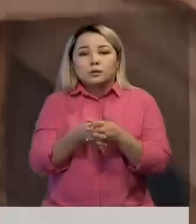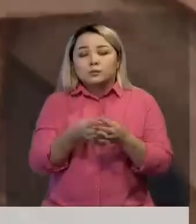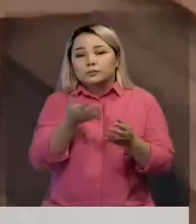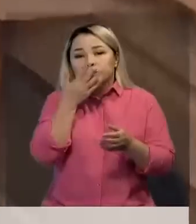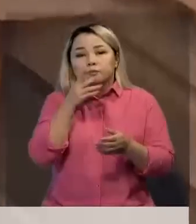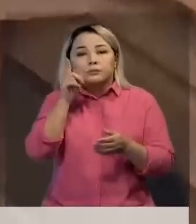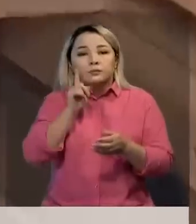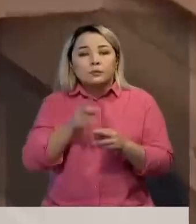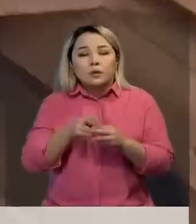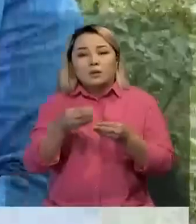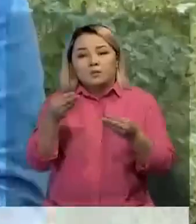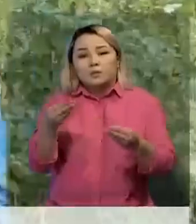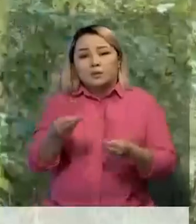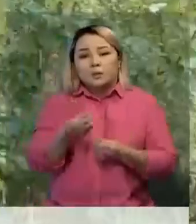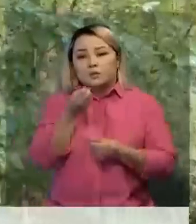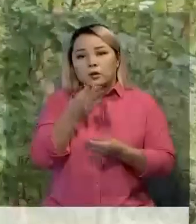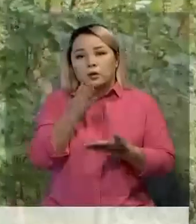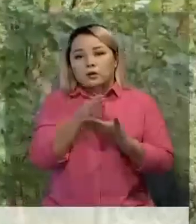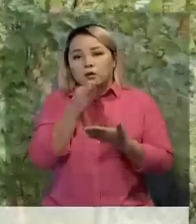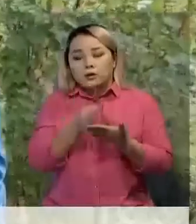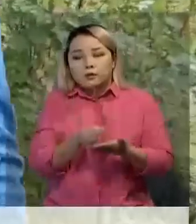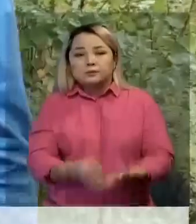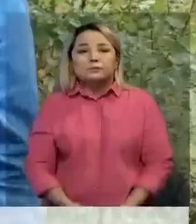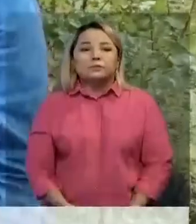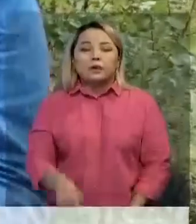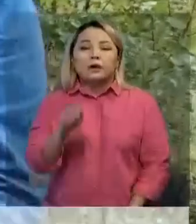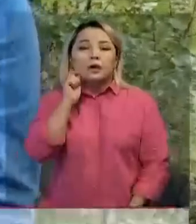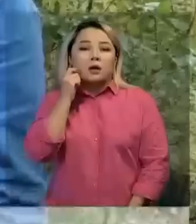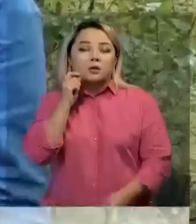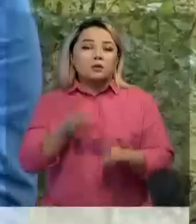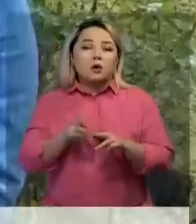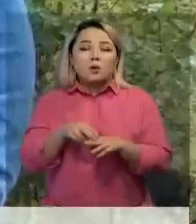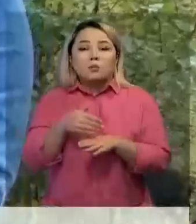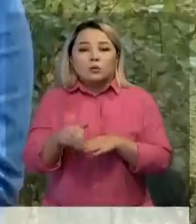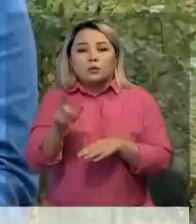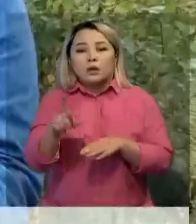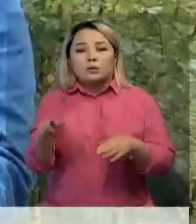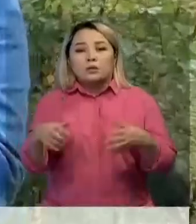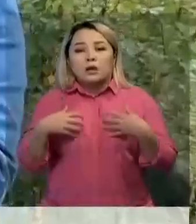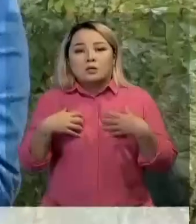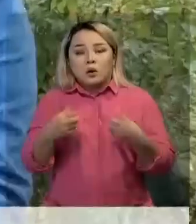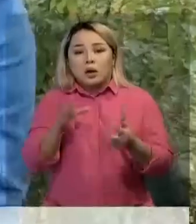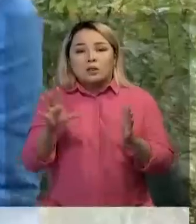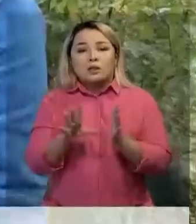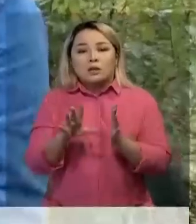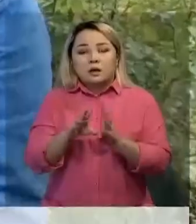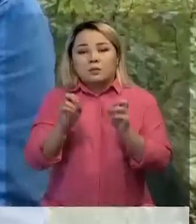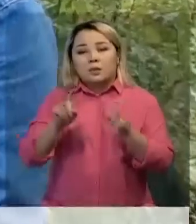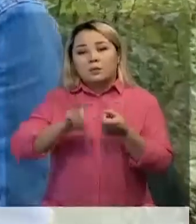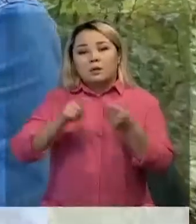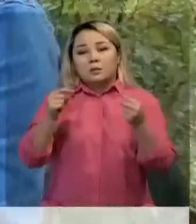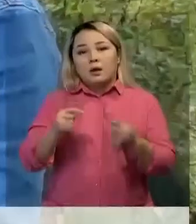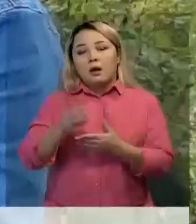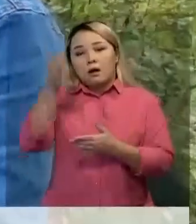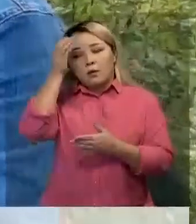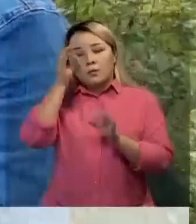естен жақса сәрелады. Арадан бөлінетін қуат дені сау адамның энергетикалық арнасына сайгеледі, мұны